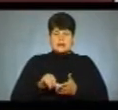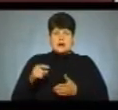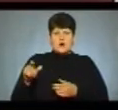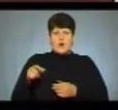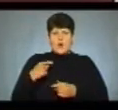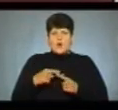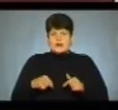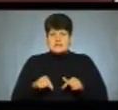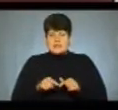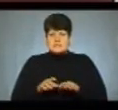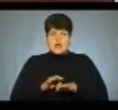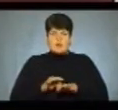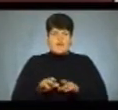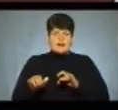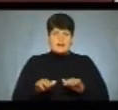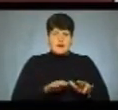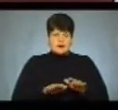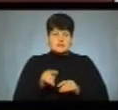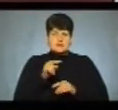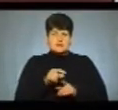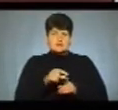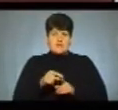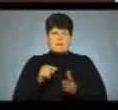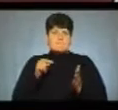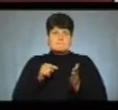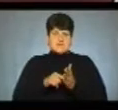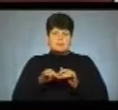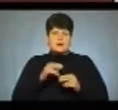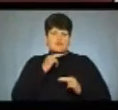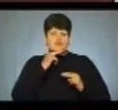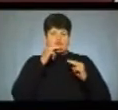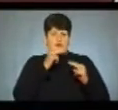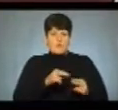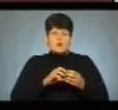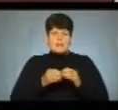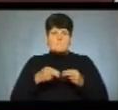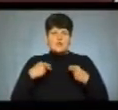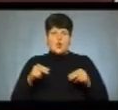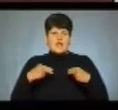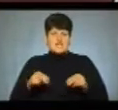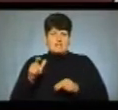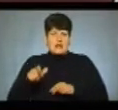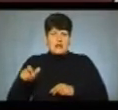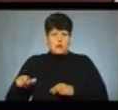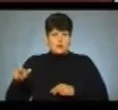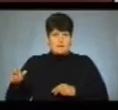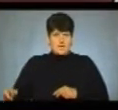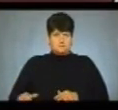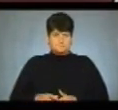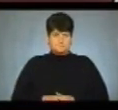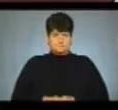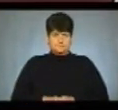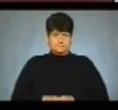«Відродження нації», яка провела акцію. За її словами, мета заходу – привернути увагу до проблеми торгівлі людьми. Більше про це в сюжеті Світлани